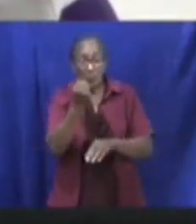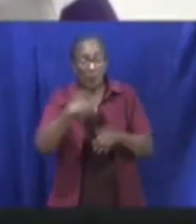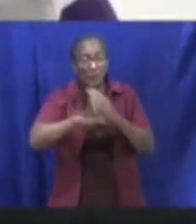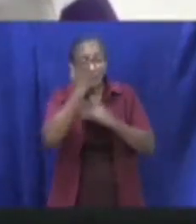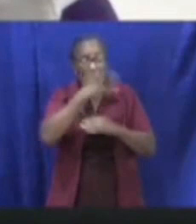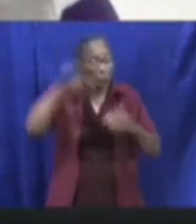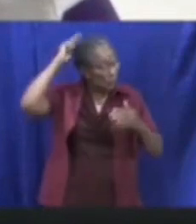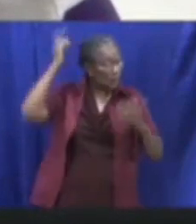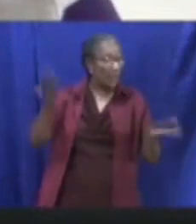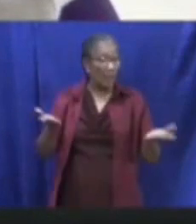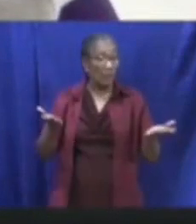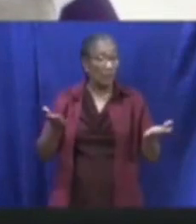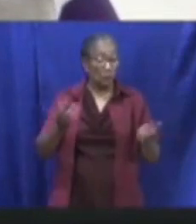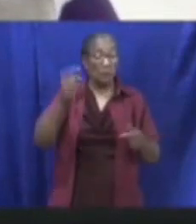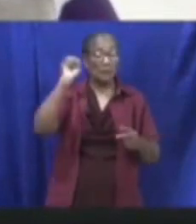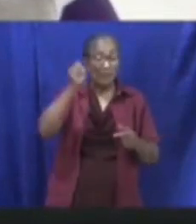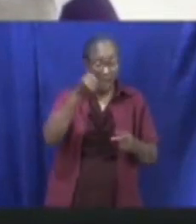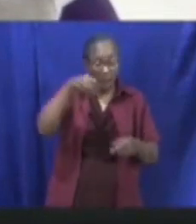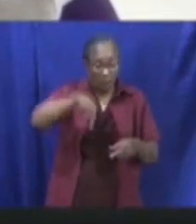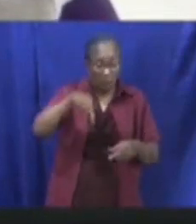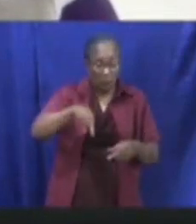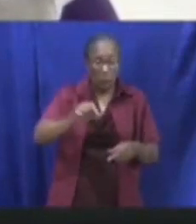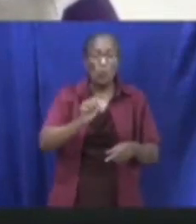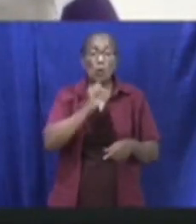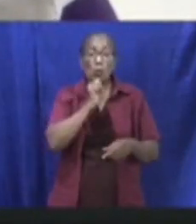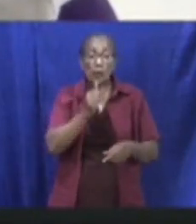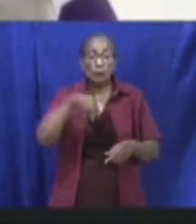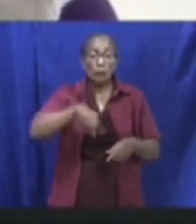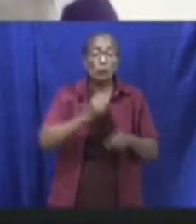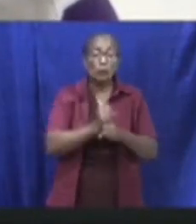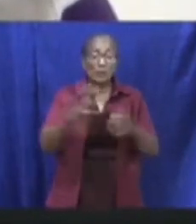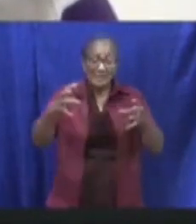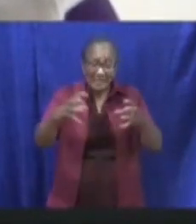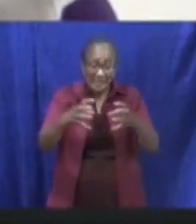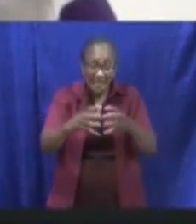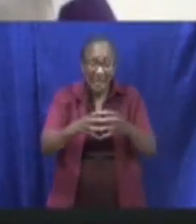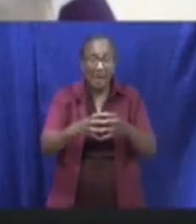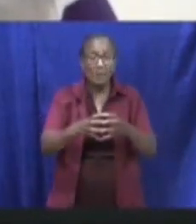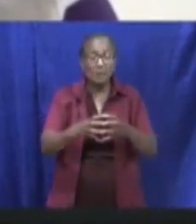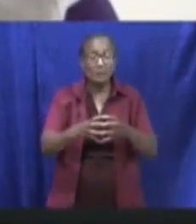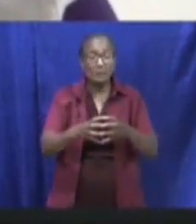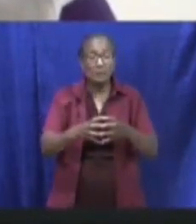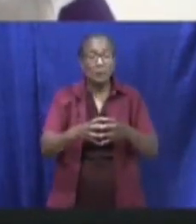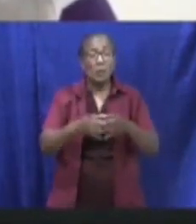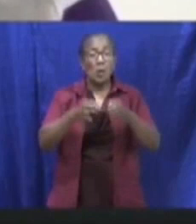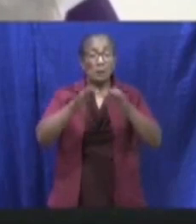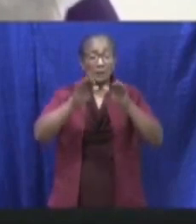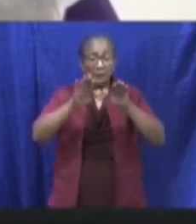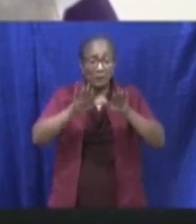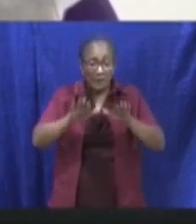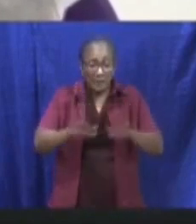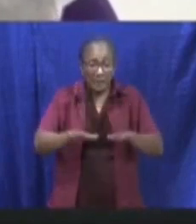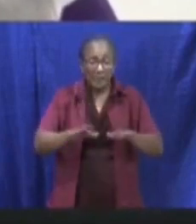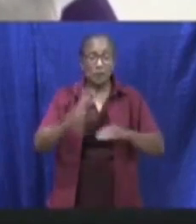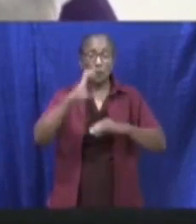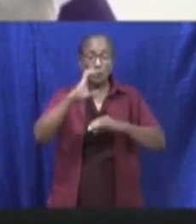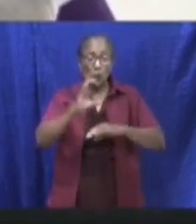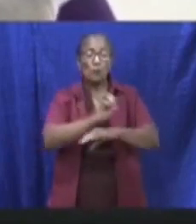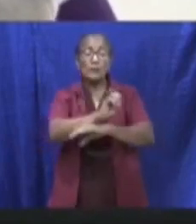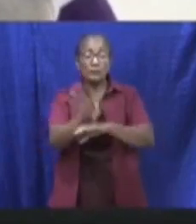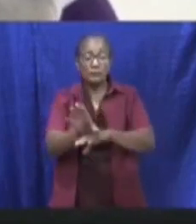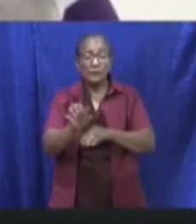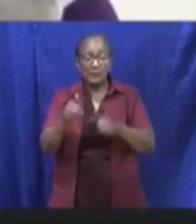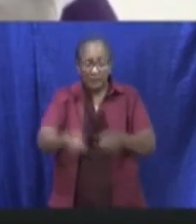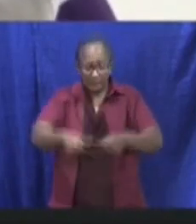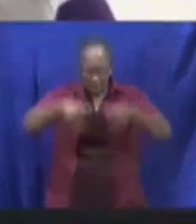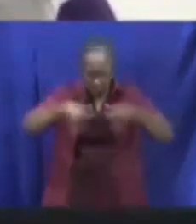moeilijk in Suriname. Dus nu nu deel, samen doen na ngayus samen, ubeheerz a COVID-19 virus